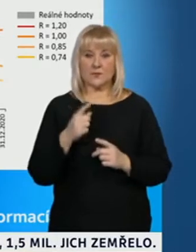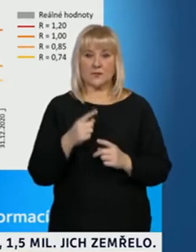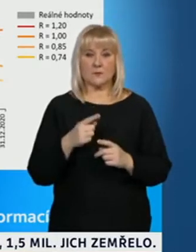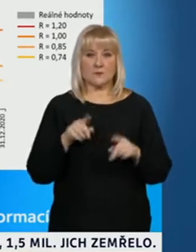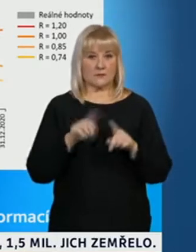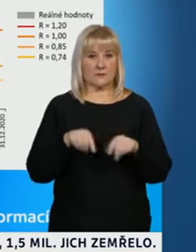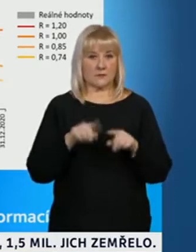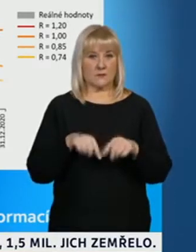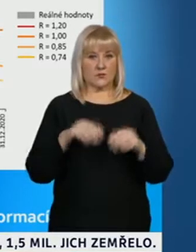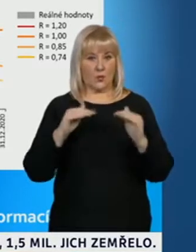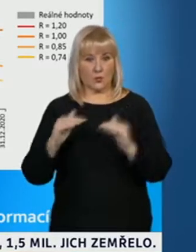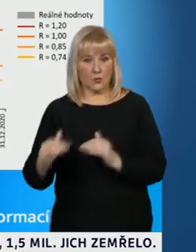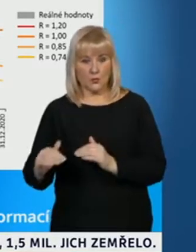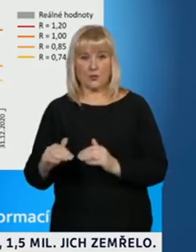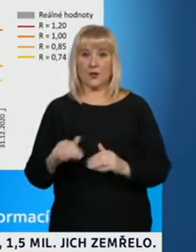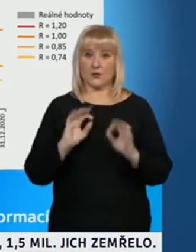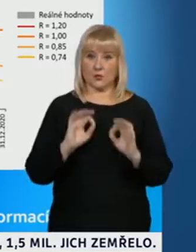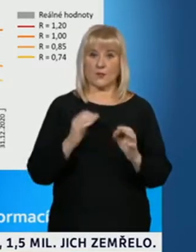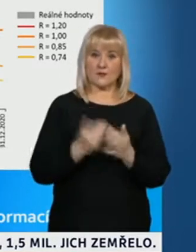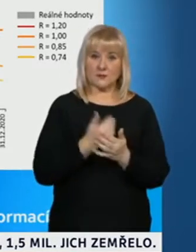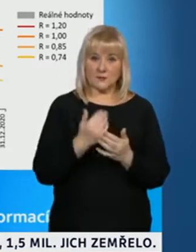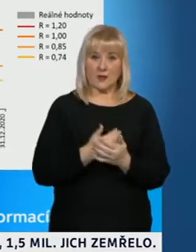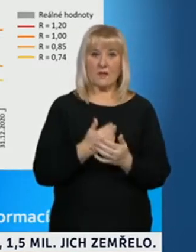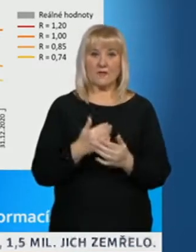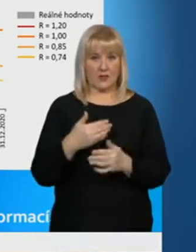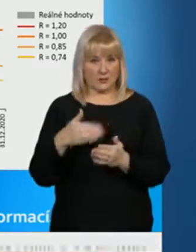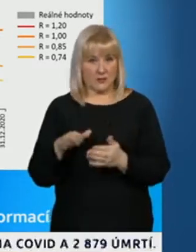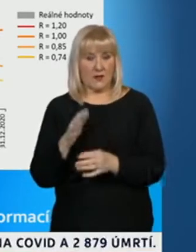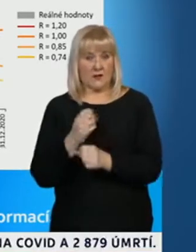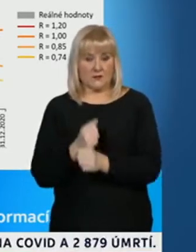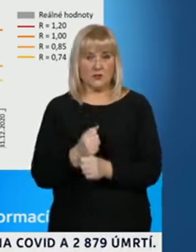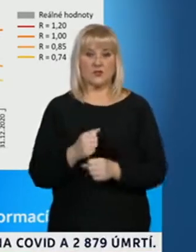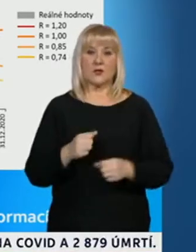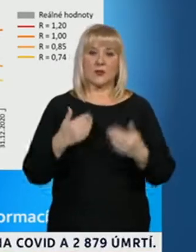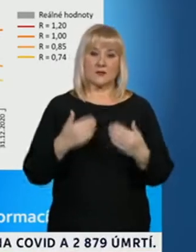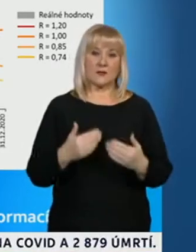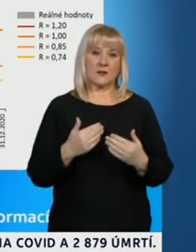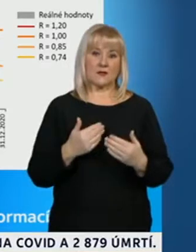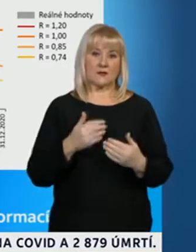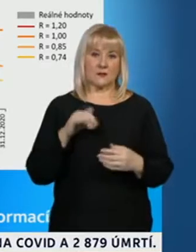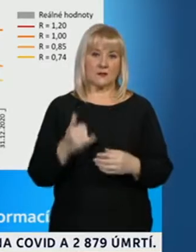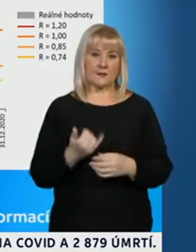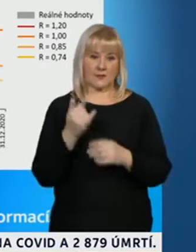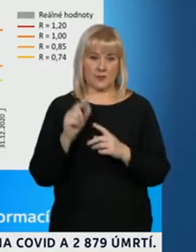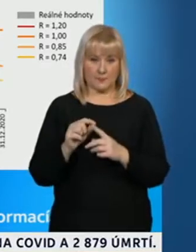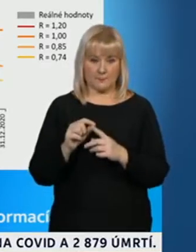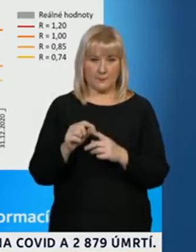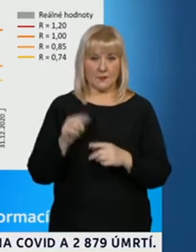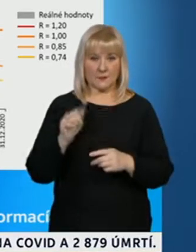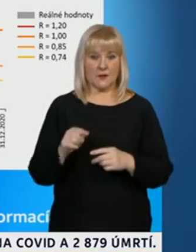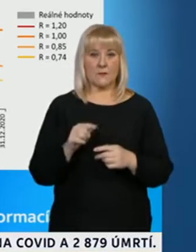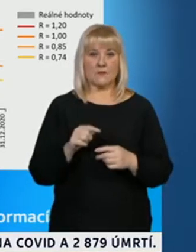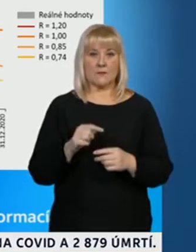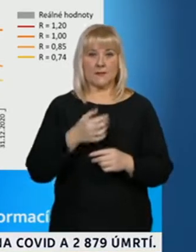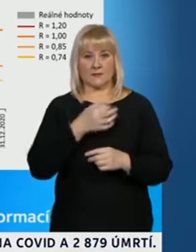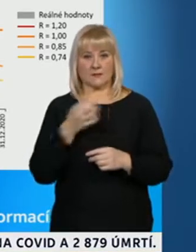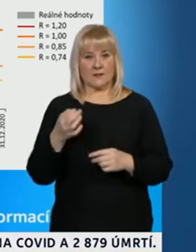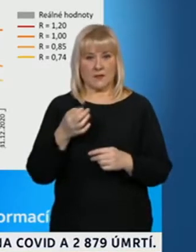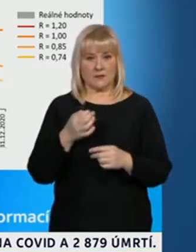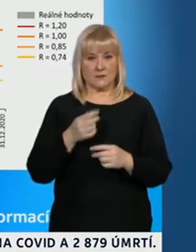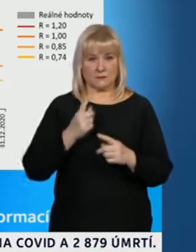pokles, pozitivní zpráva, která trvá nadále. A jsme na intenzivní péči v daném konkrétním dní